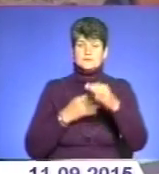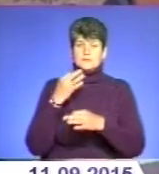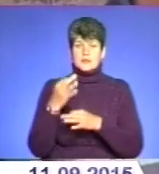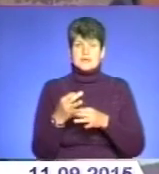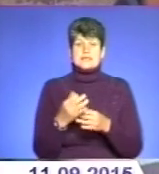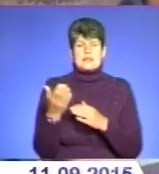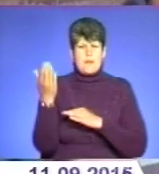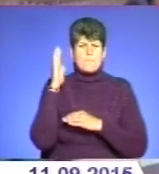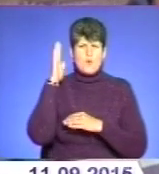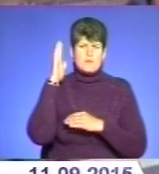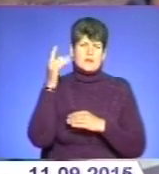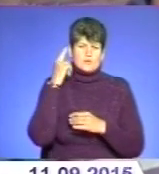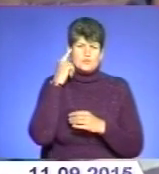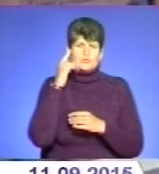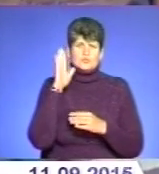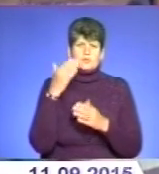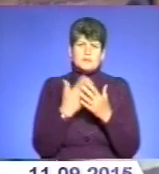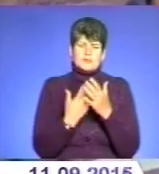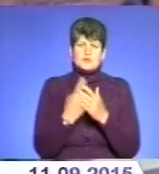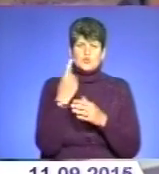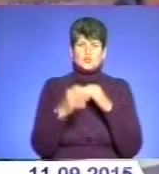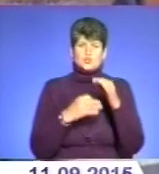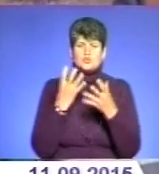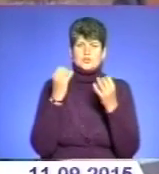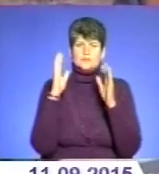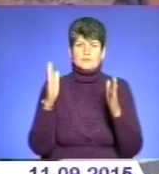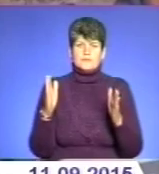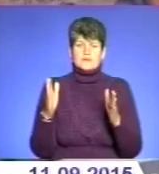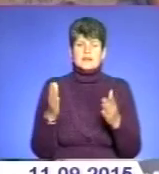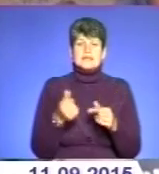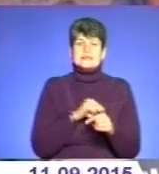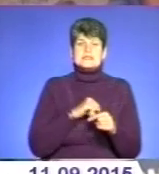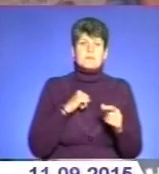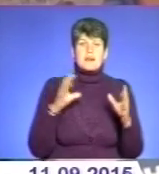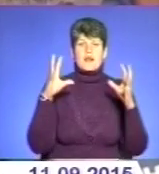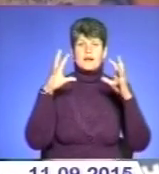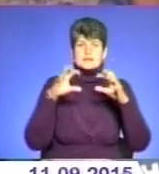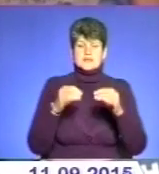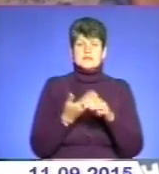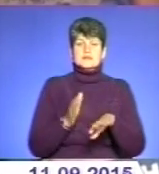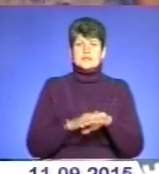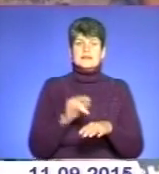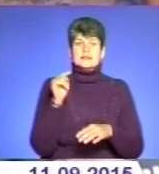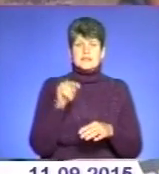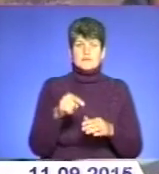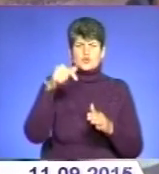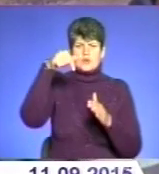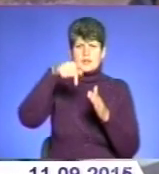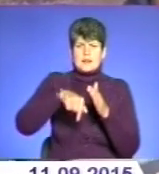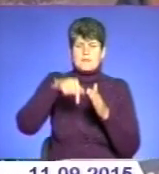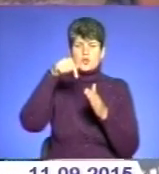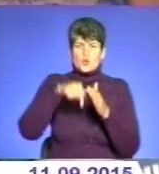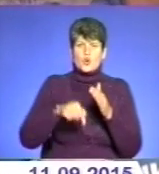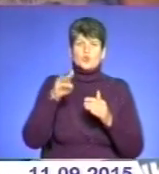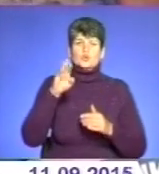прогнозами гасіння буде тривати ще близько доби. Це гасіння пожежі ускладнюється значною глибиною залігання торфу